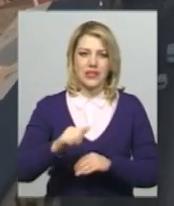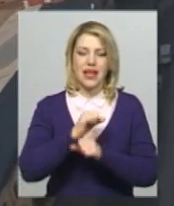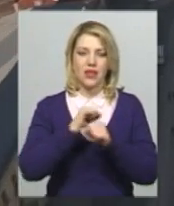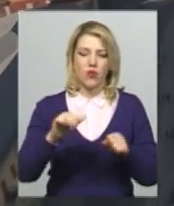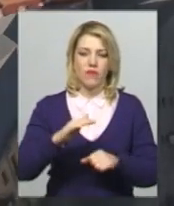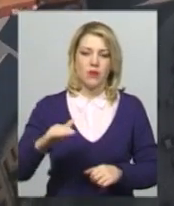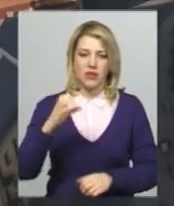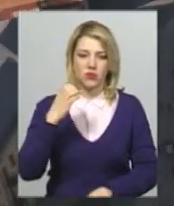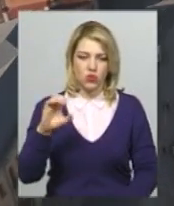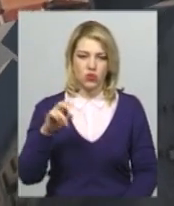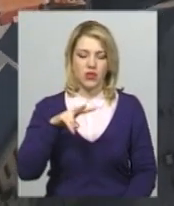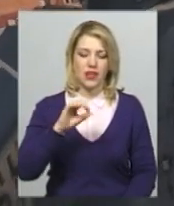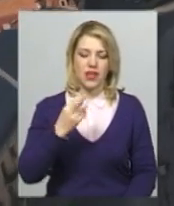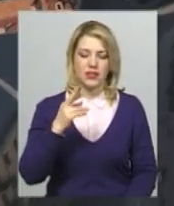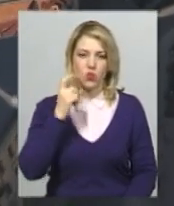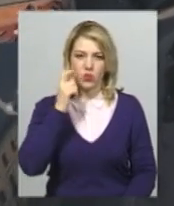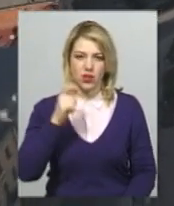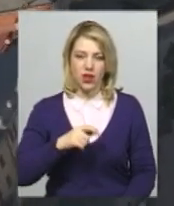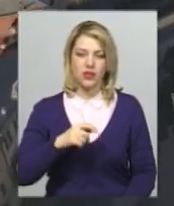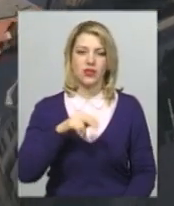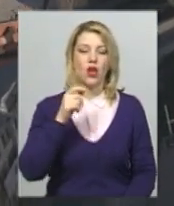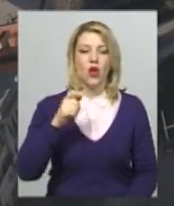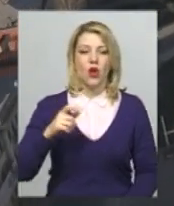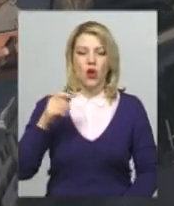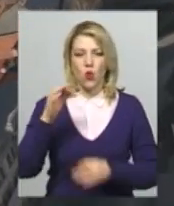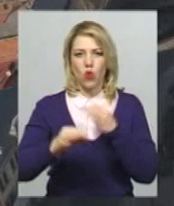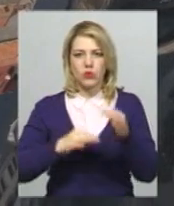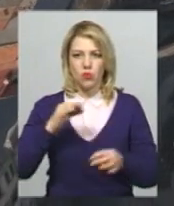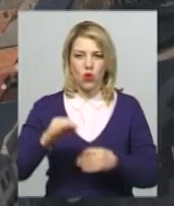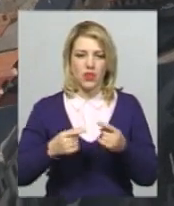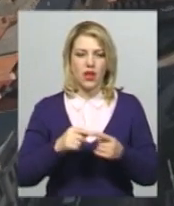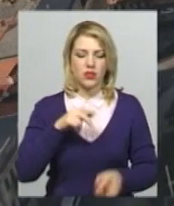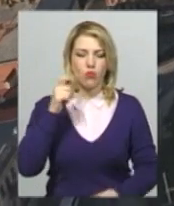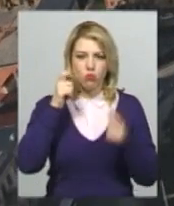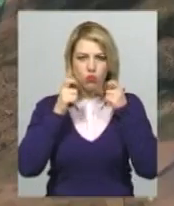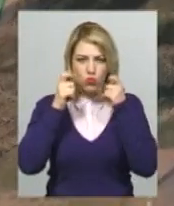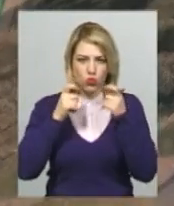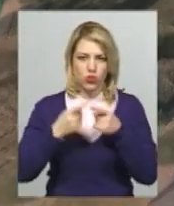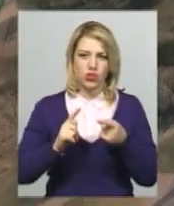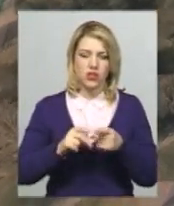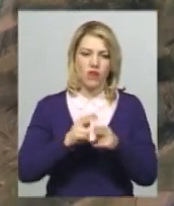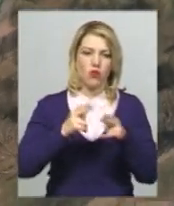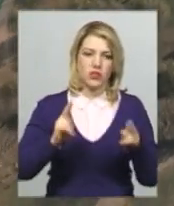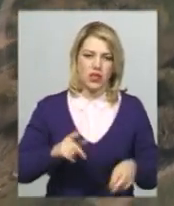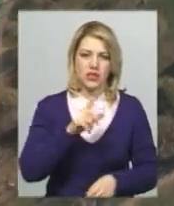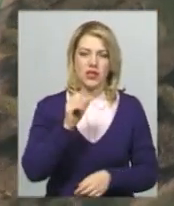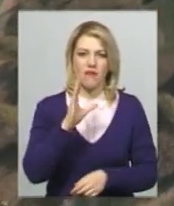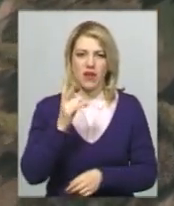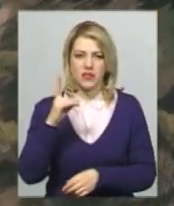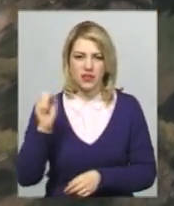Лесі Українки, Космонавтів, Пушкінська, Тімі Рязєва, Драйхмари, Вутіша, Вокзальна, Зарванська,